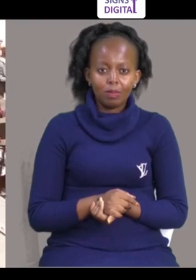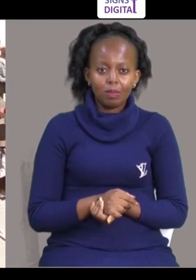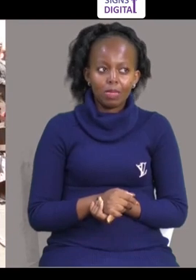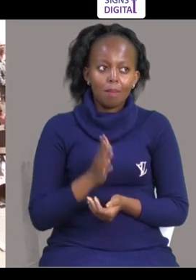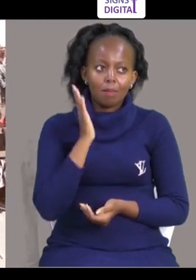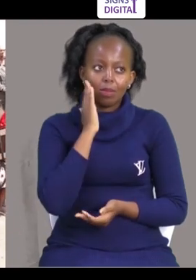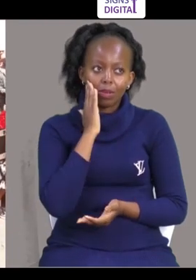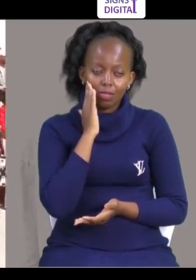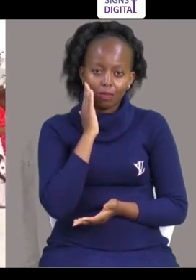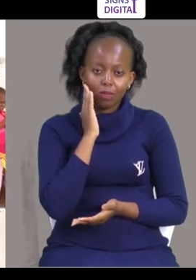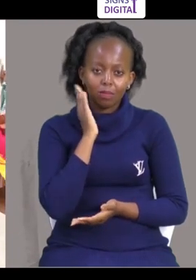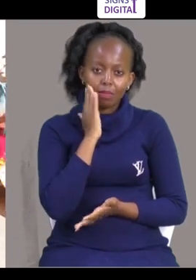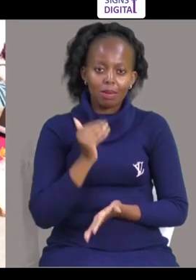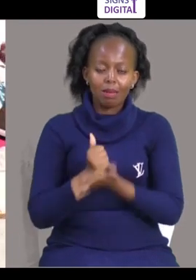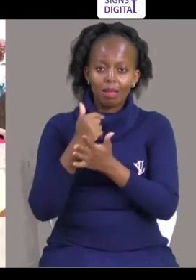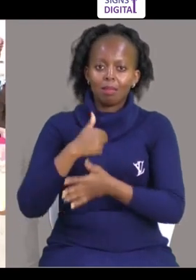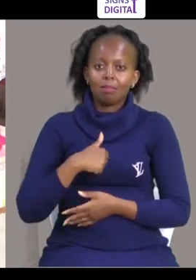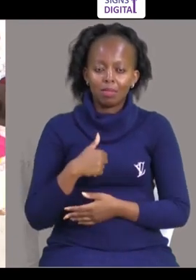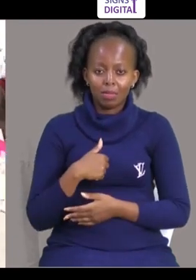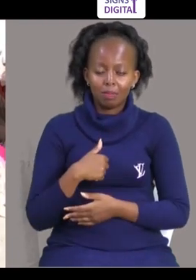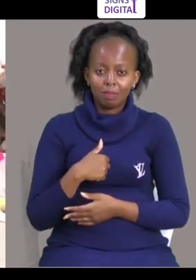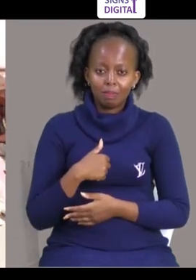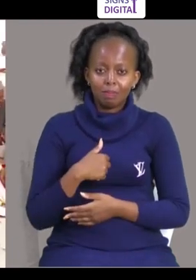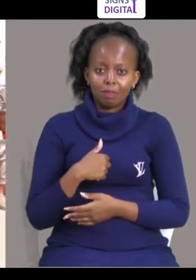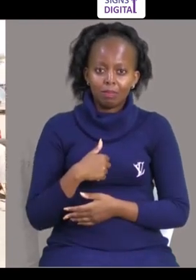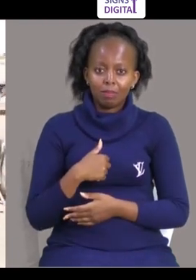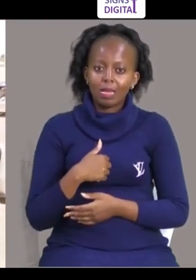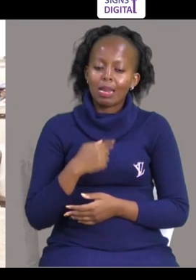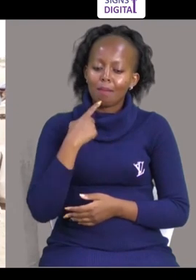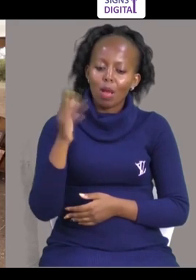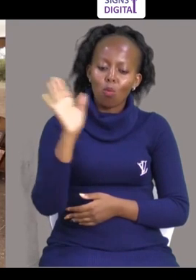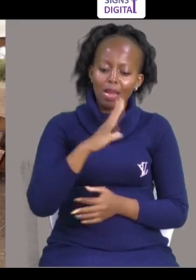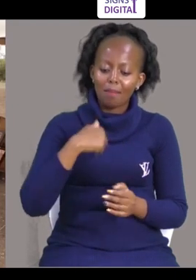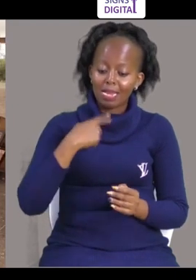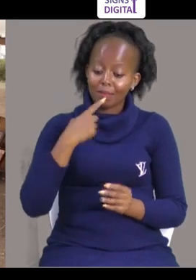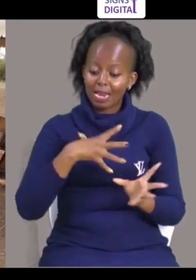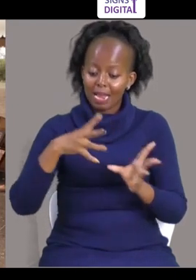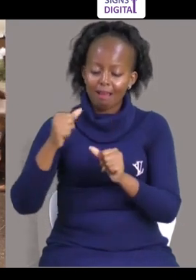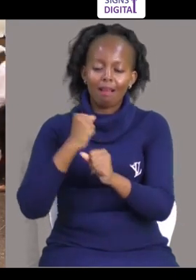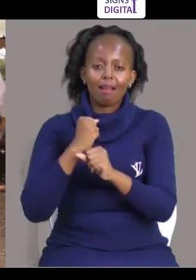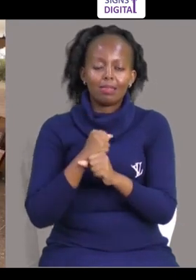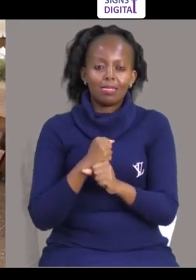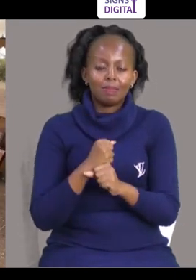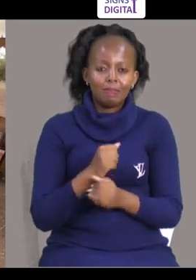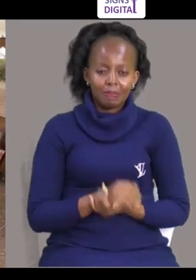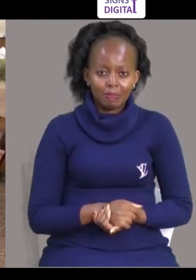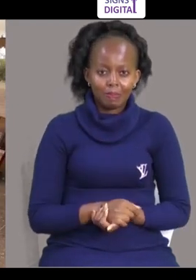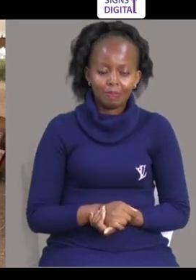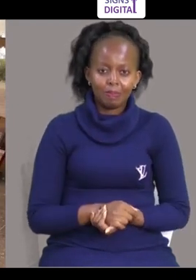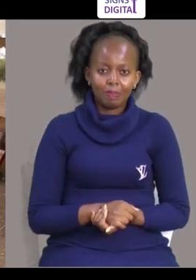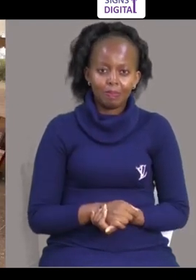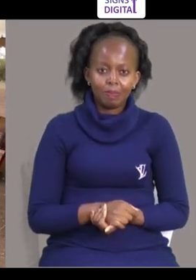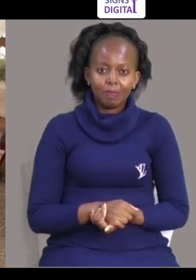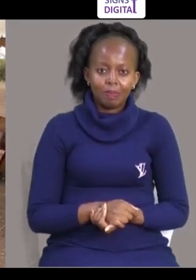mkuku mama Mama na nisaitia kueka iyo gari yagu juku Kama nina misiwo, ananiwekea juku Hata niya vya kwa hei uze wanguenda kazi Nina